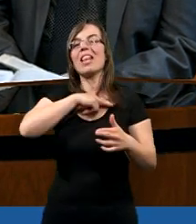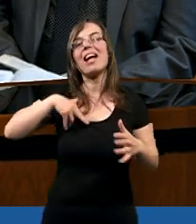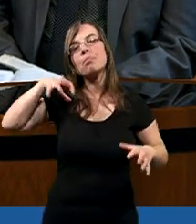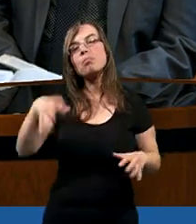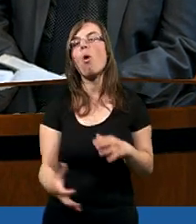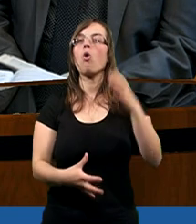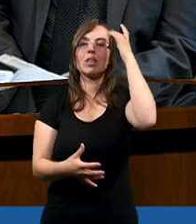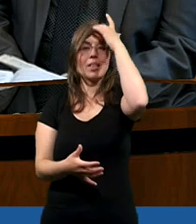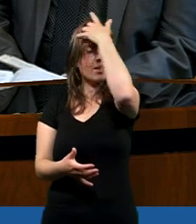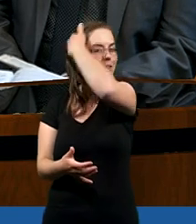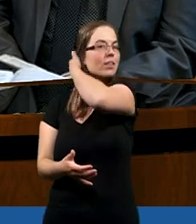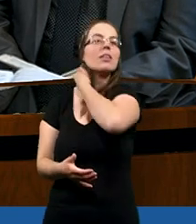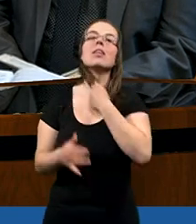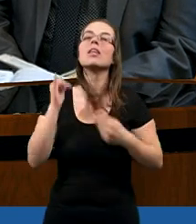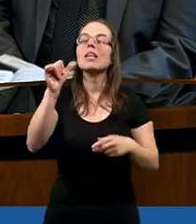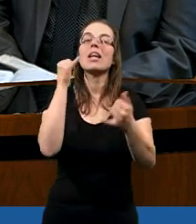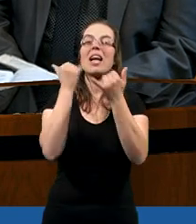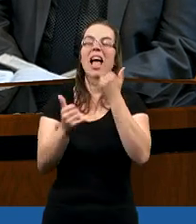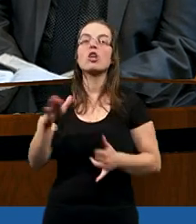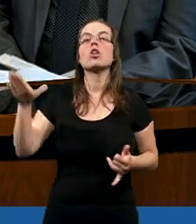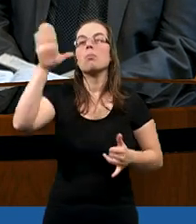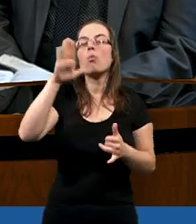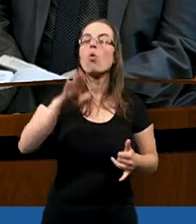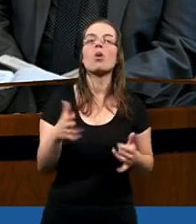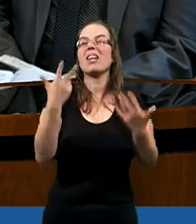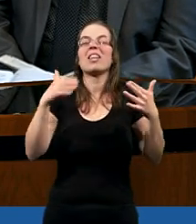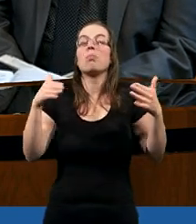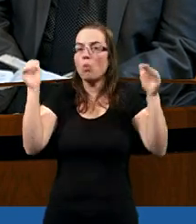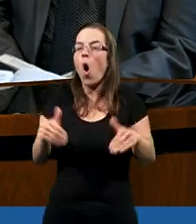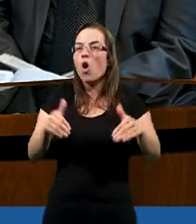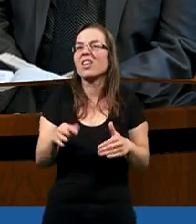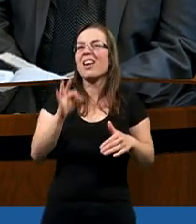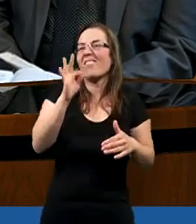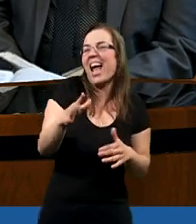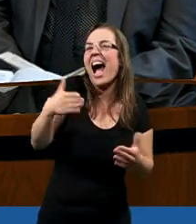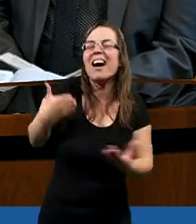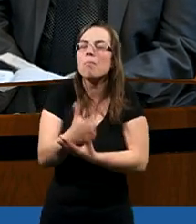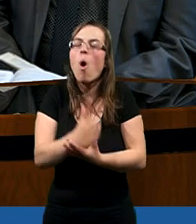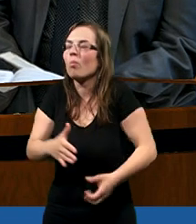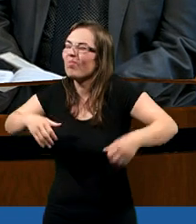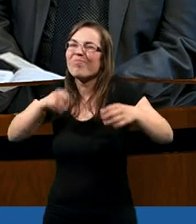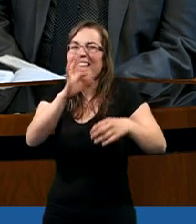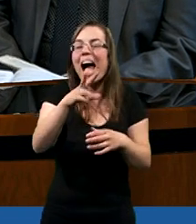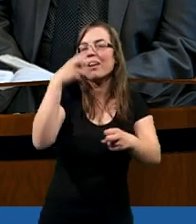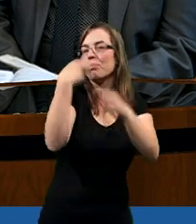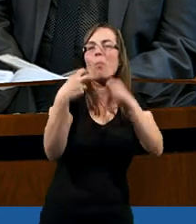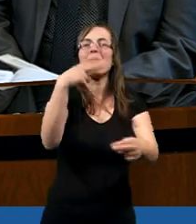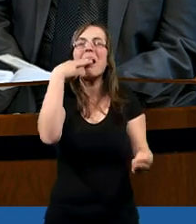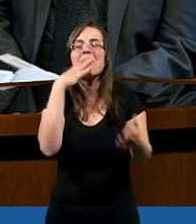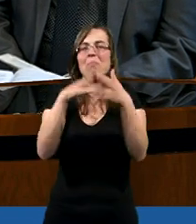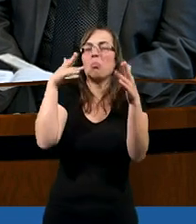jest z naszego zboru. I jeśli Bóg może tak pomóc człowiekowi z takimi